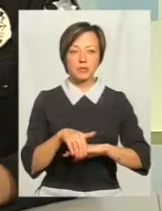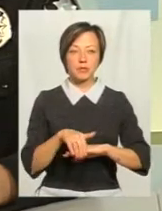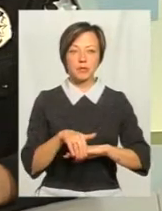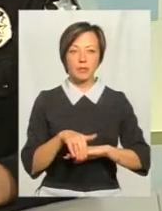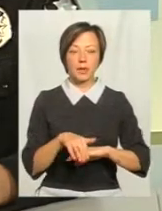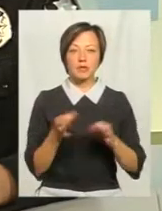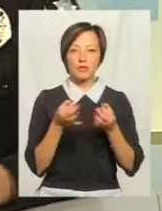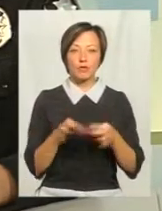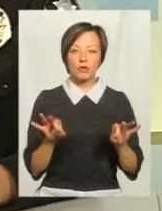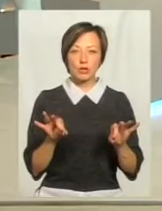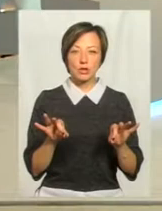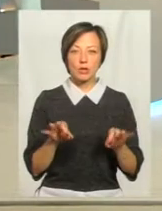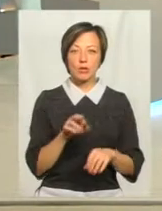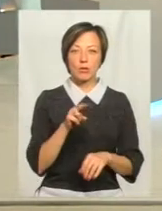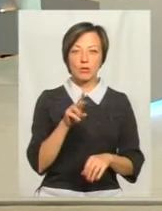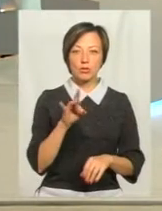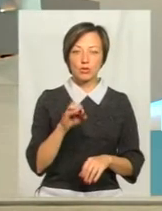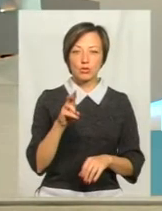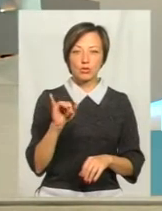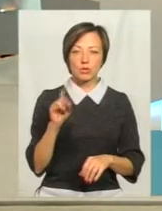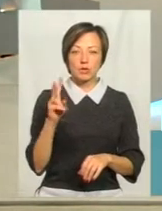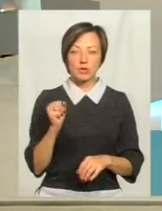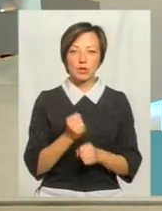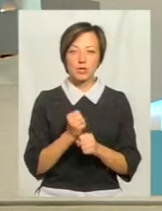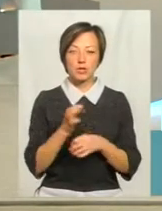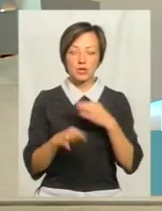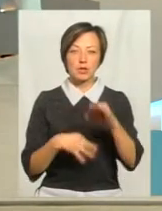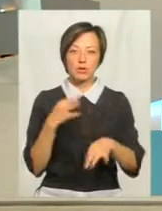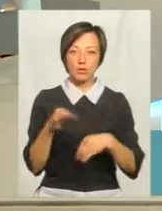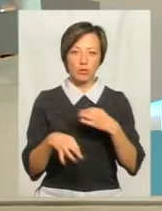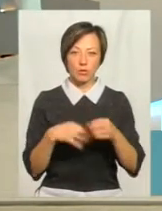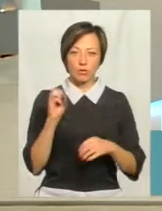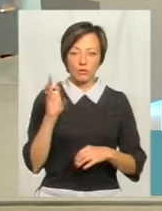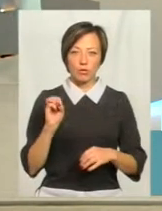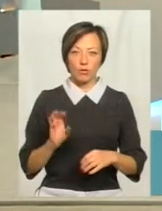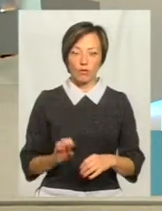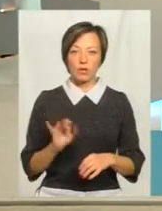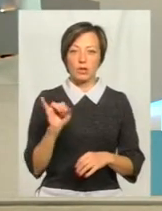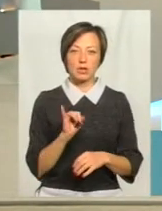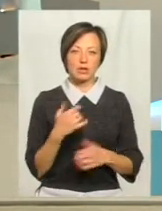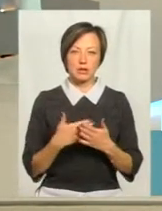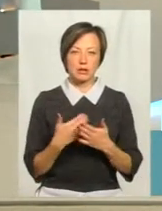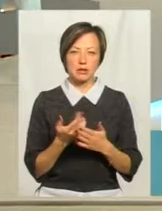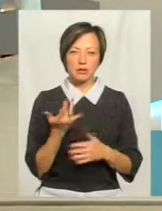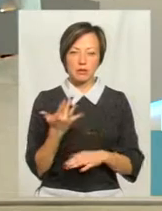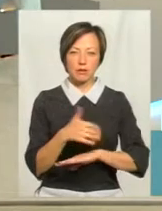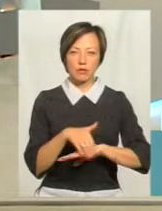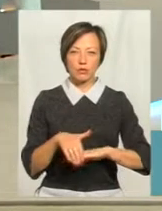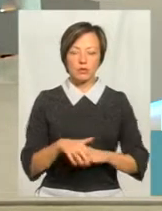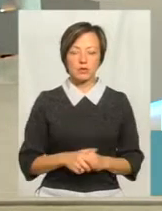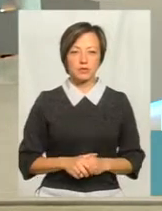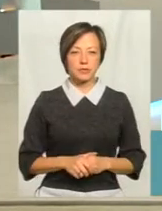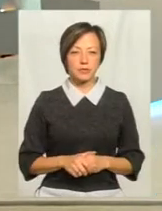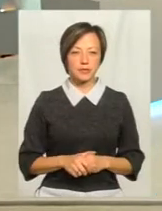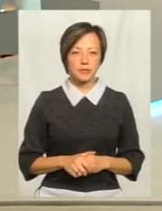Вулиця Свободи Проскурівська також там працює цілодобово. Ну і ще, здається, там кілька вроді світлофорних об